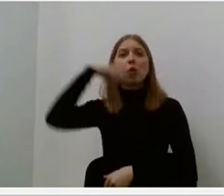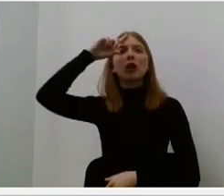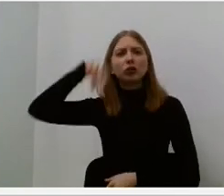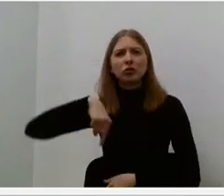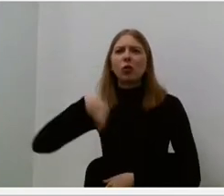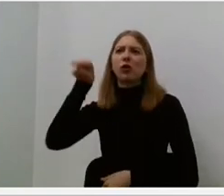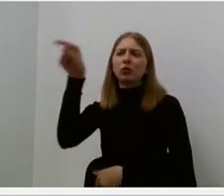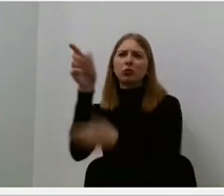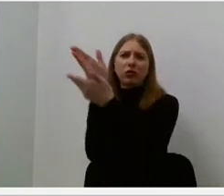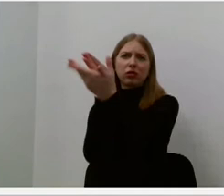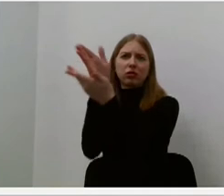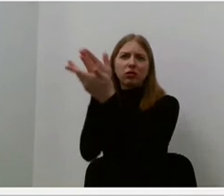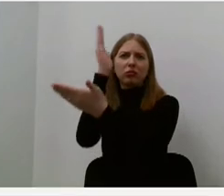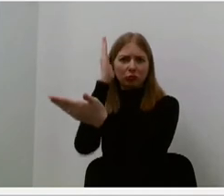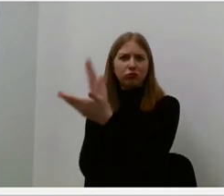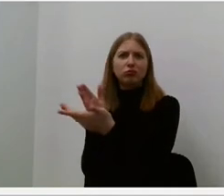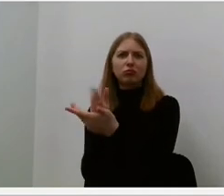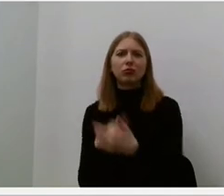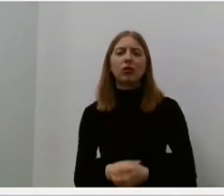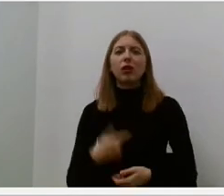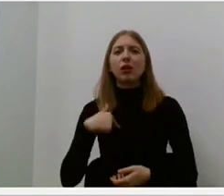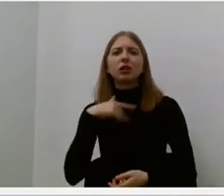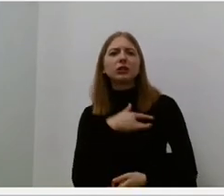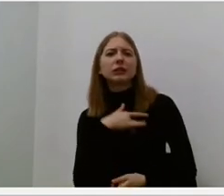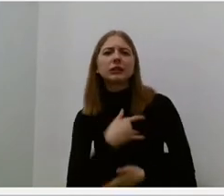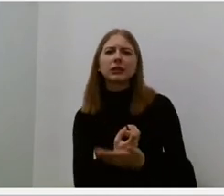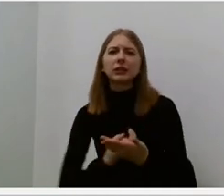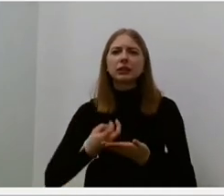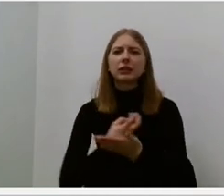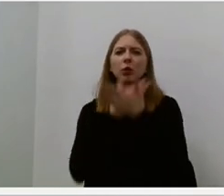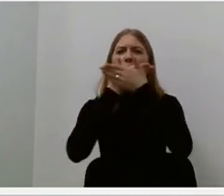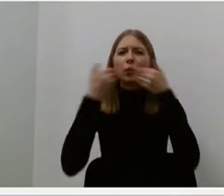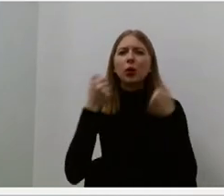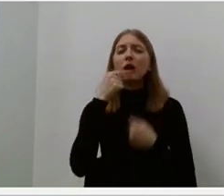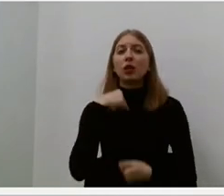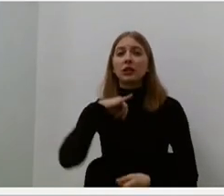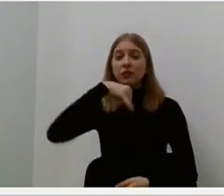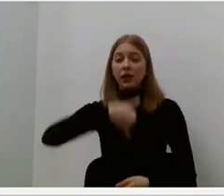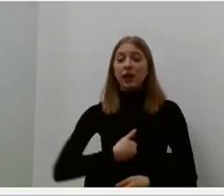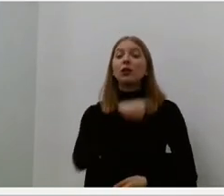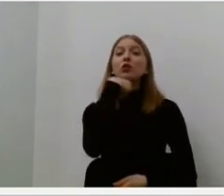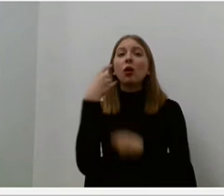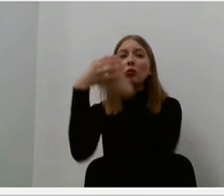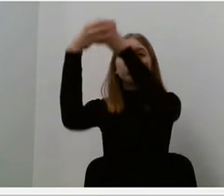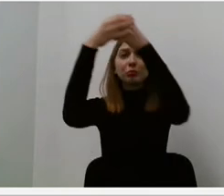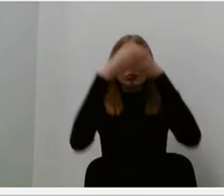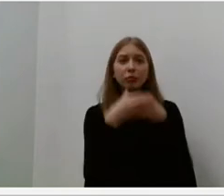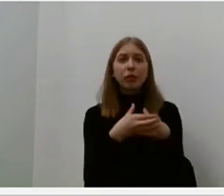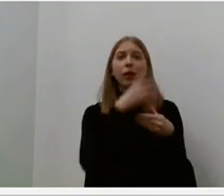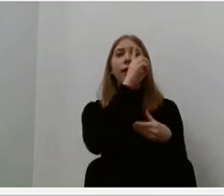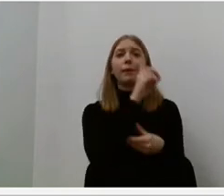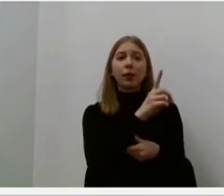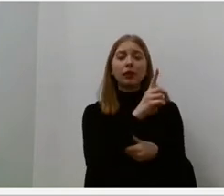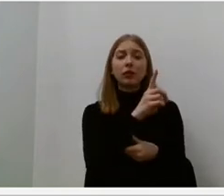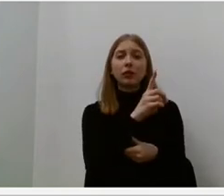specialaus nervinimos ir sapno. Ta diena, turėjo aš daug svečių ir nežiūrint to, su tavimi galėjau pasikalbėti 16